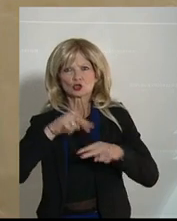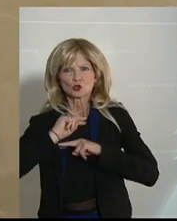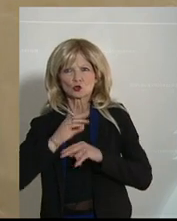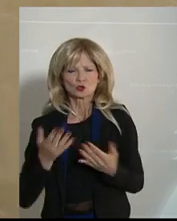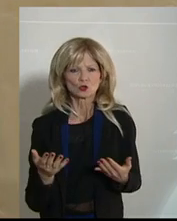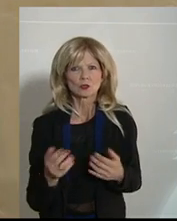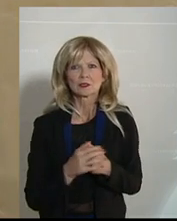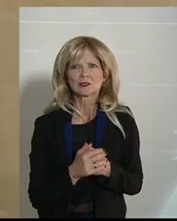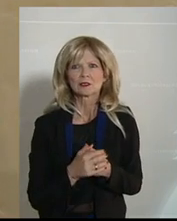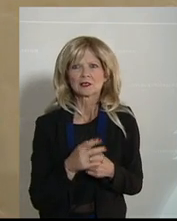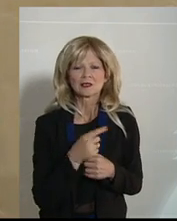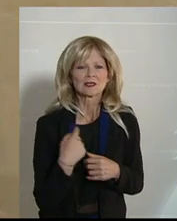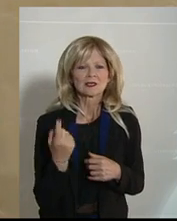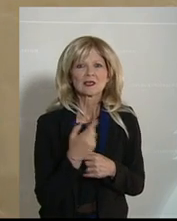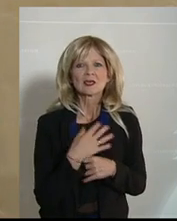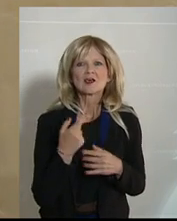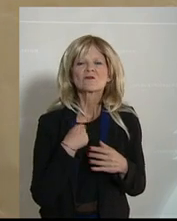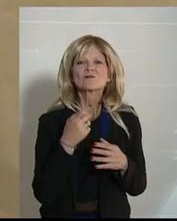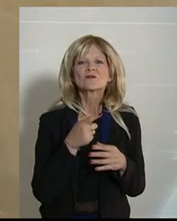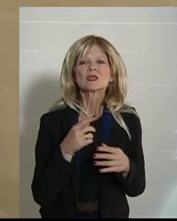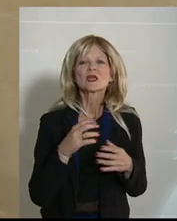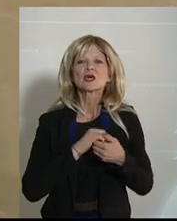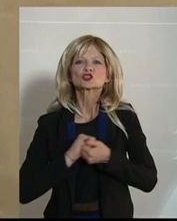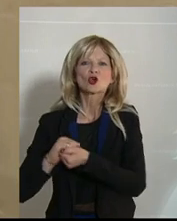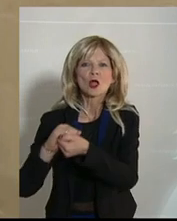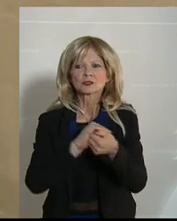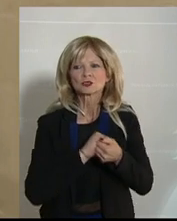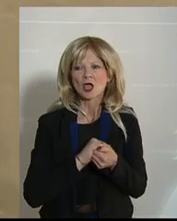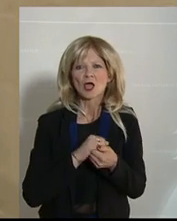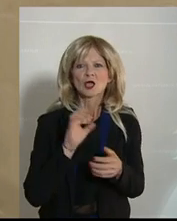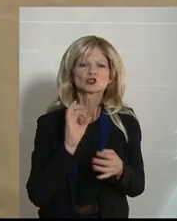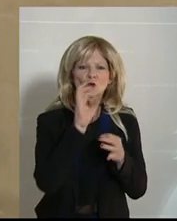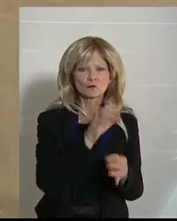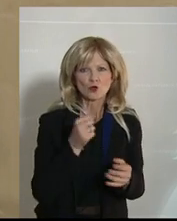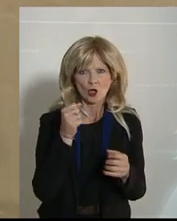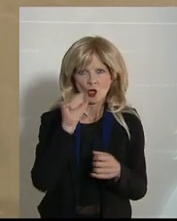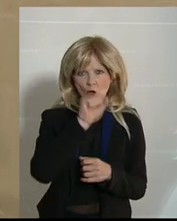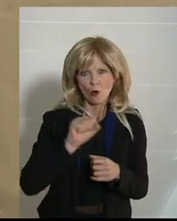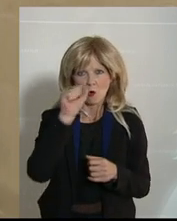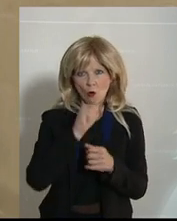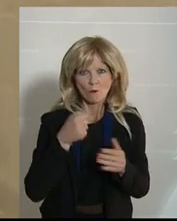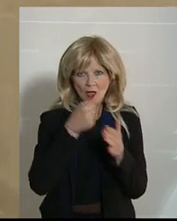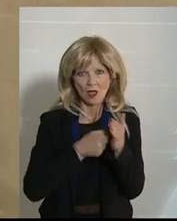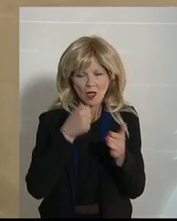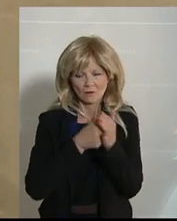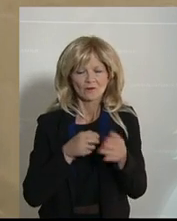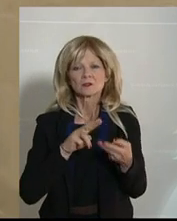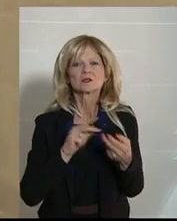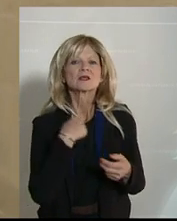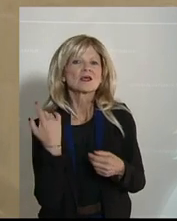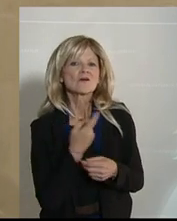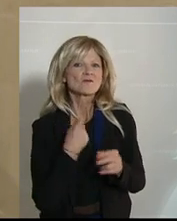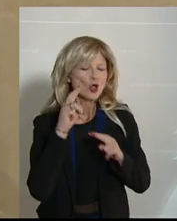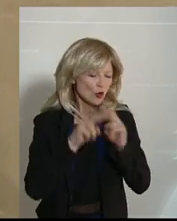Europapolitik hinkriegen. Wir werden das machen. Wir werden für Südeuropa sorgen und werden uns darum kümmern, dass Südeuropa nicht im Stich